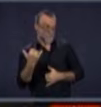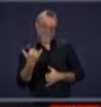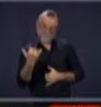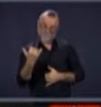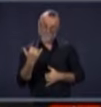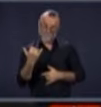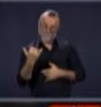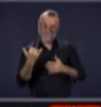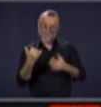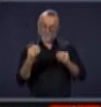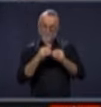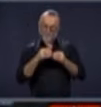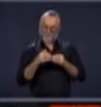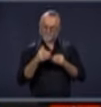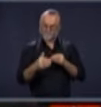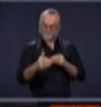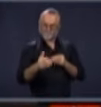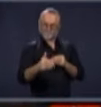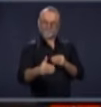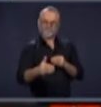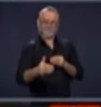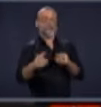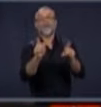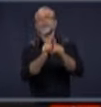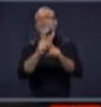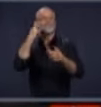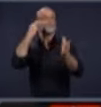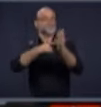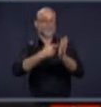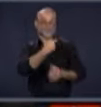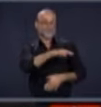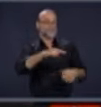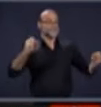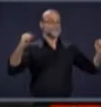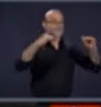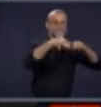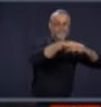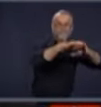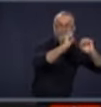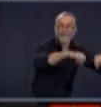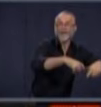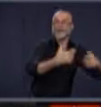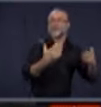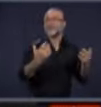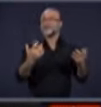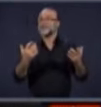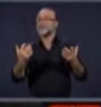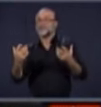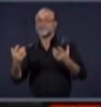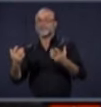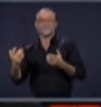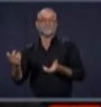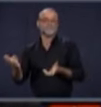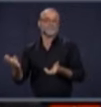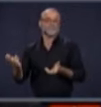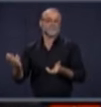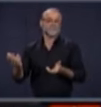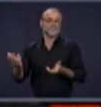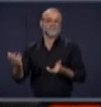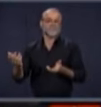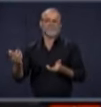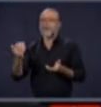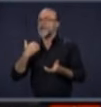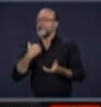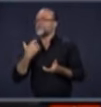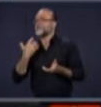en arrivons aux étapes suivantes, les rassemblements religieux. J'ai vu